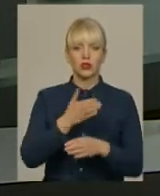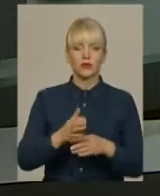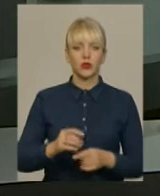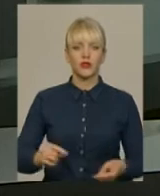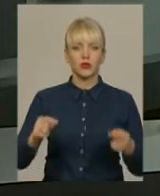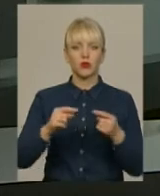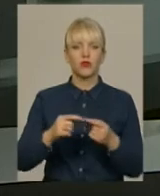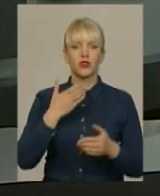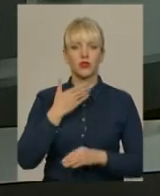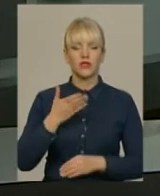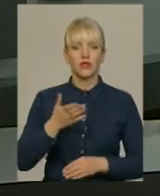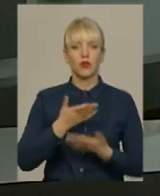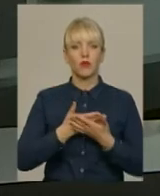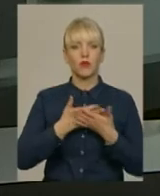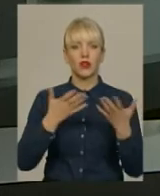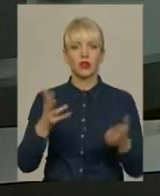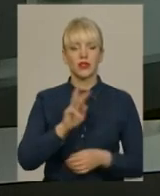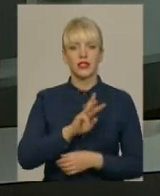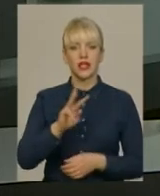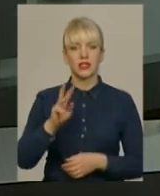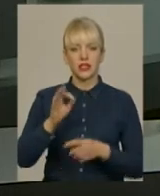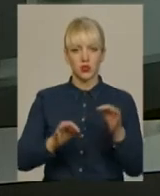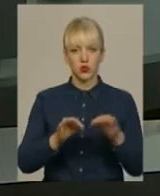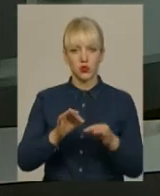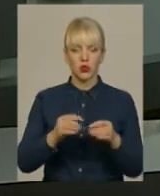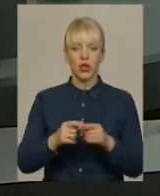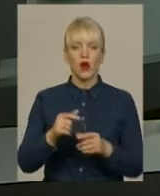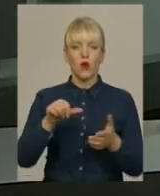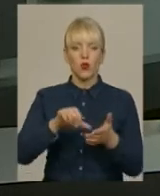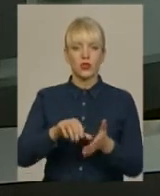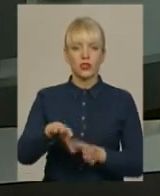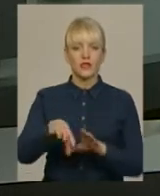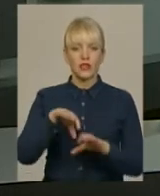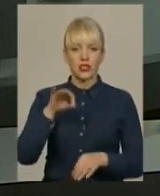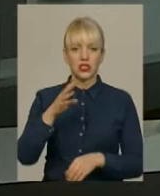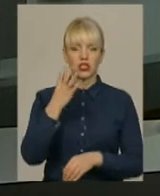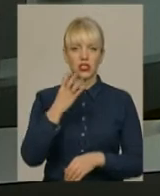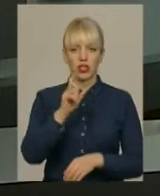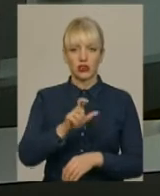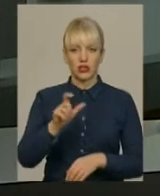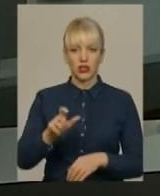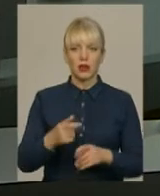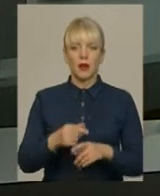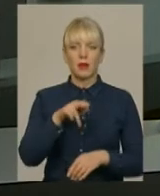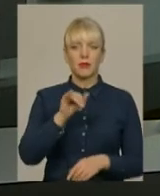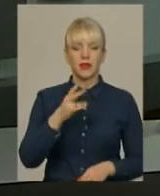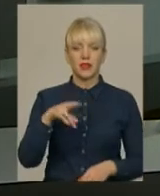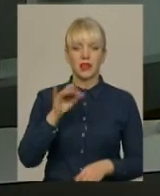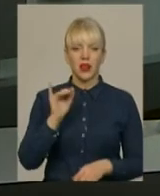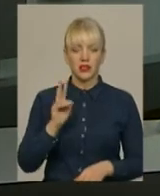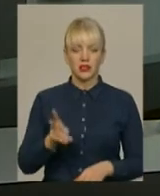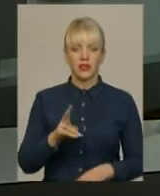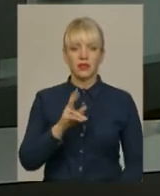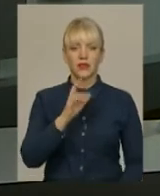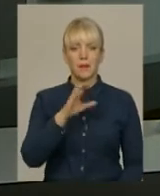оприлюдненого на сайті Хмельницького міськрайонного суду, участь у жеребкуванні взяли четверо суддів. Це Олександр Піндрак, Олександр